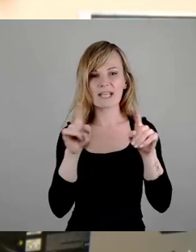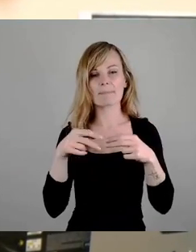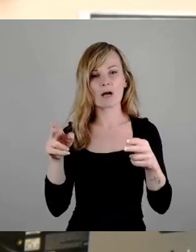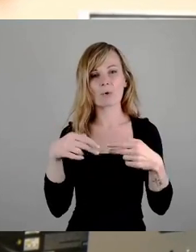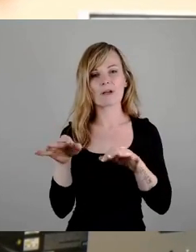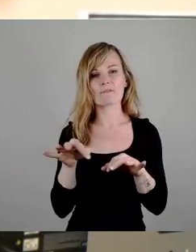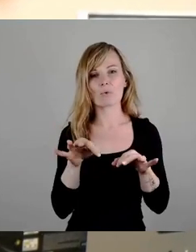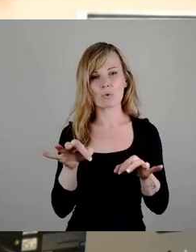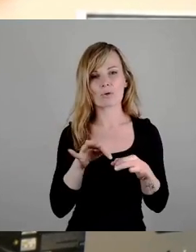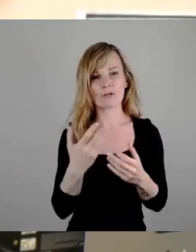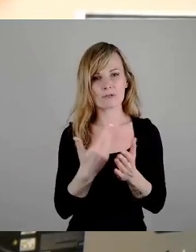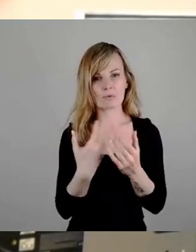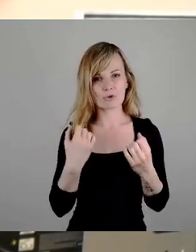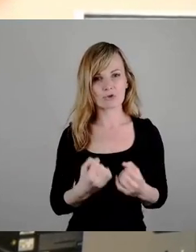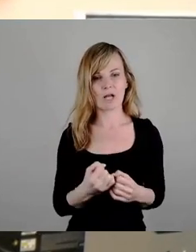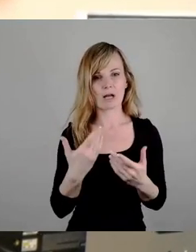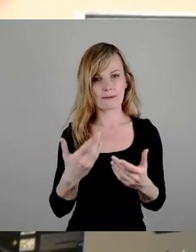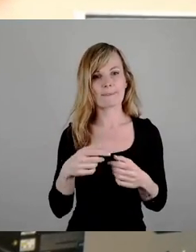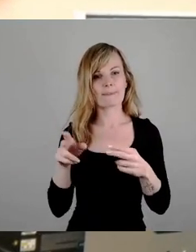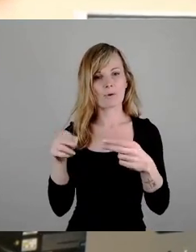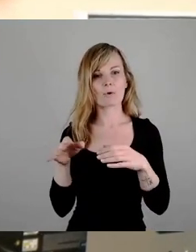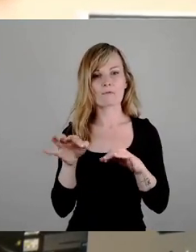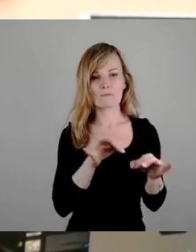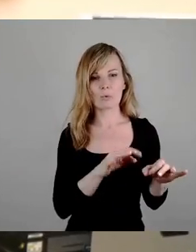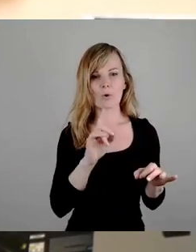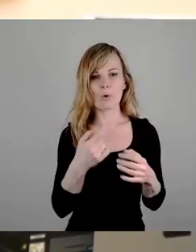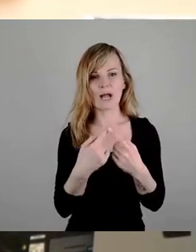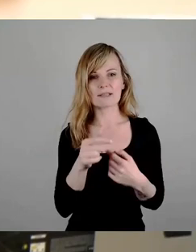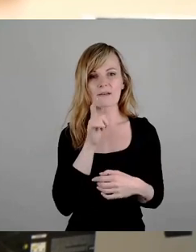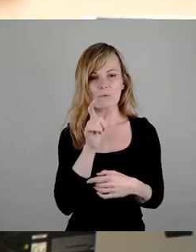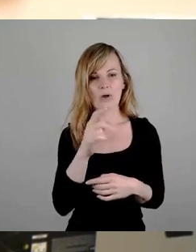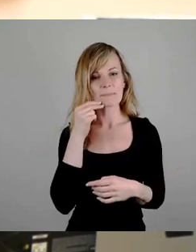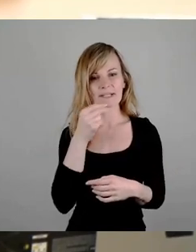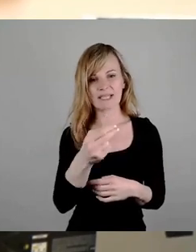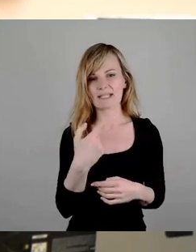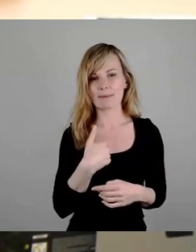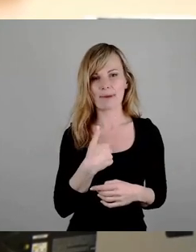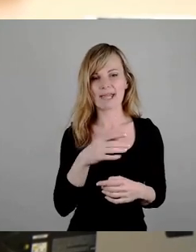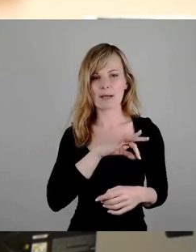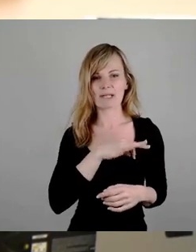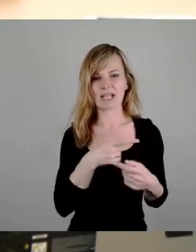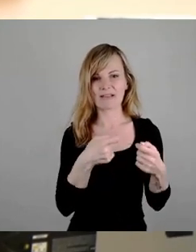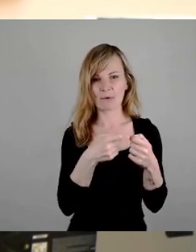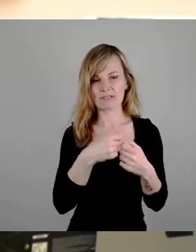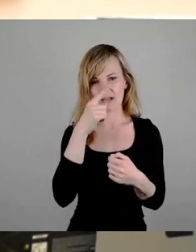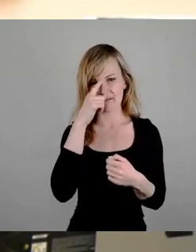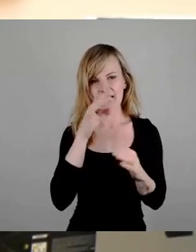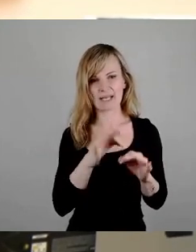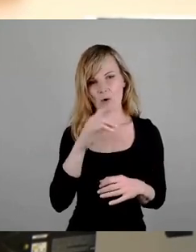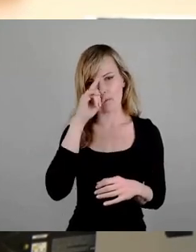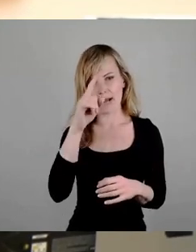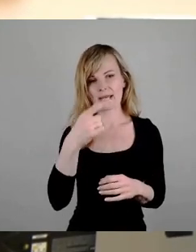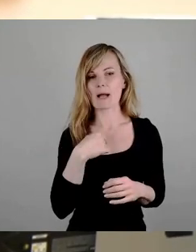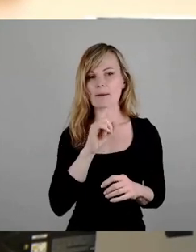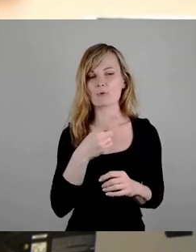sehr ausspricht. Rückführungen kann man natürlich mit einem anderen Wort bezeichnen. meine Parteifreunde wissen, was ich meine, aber das müssen wir jetzt nicht weiter